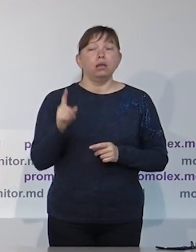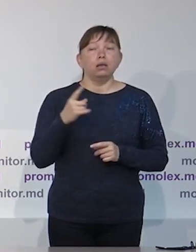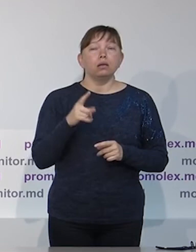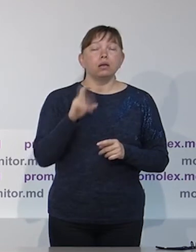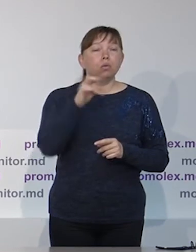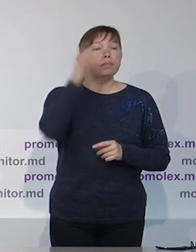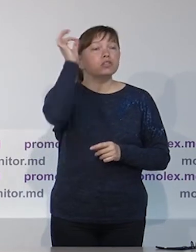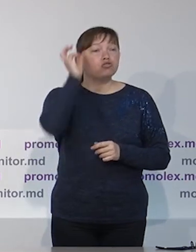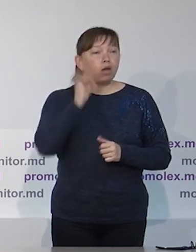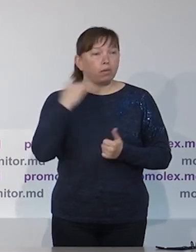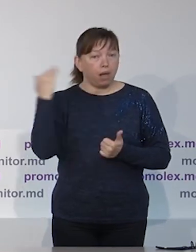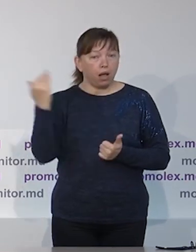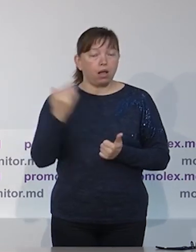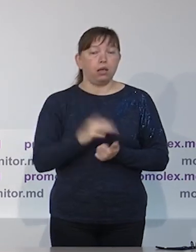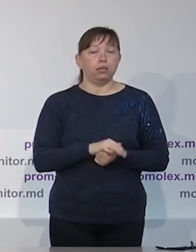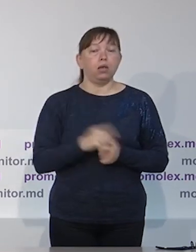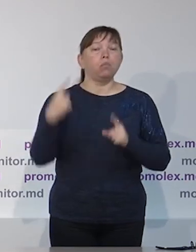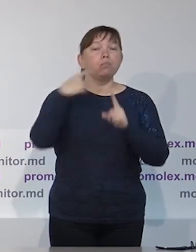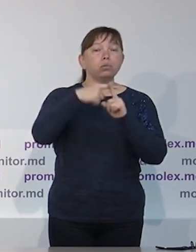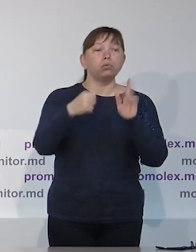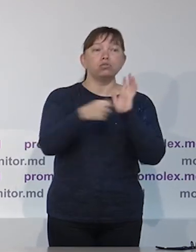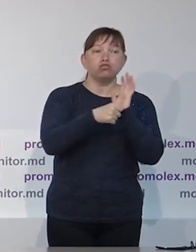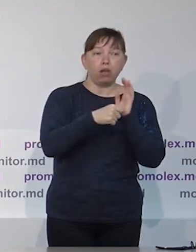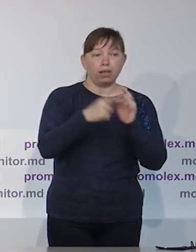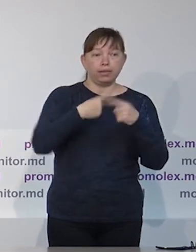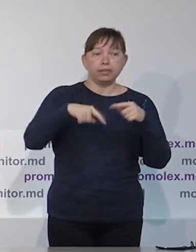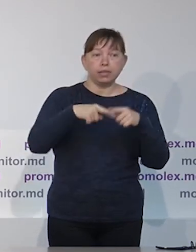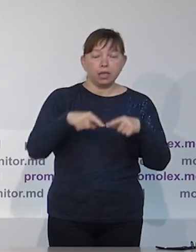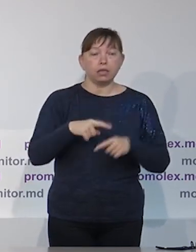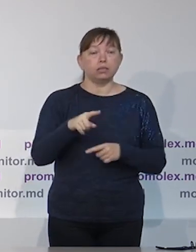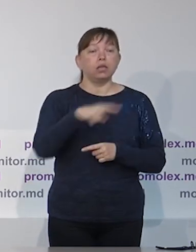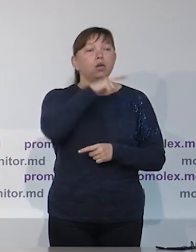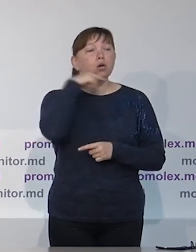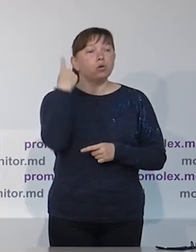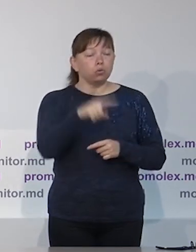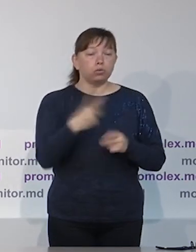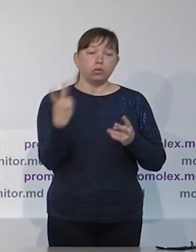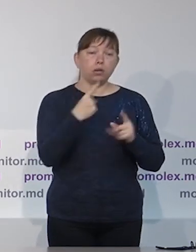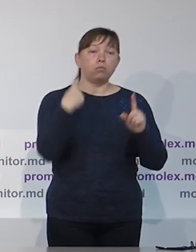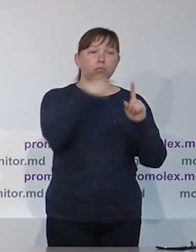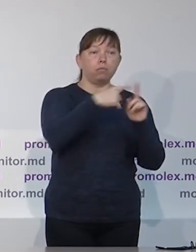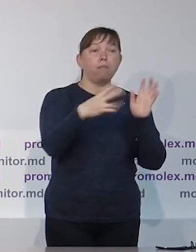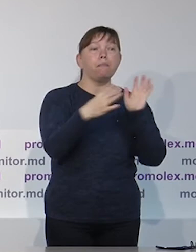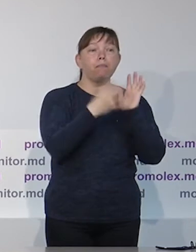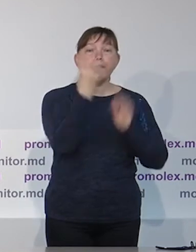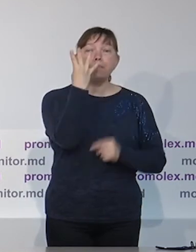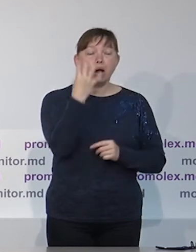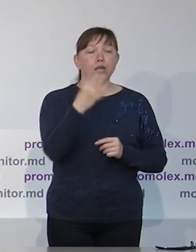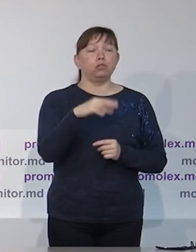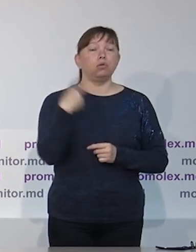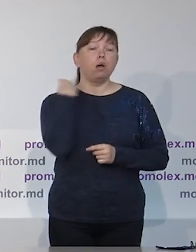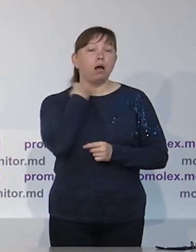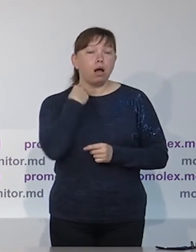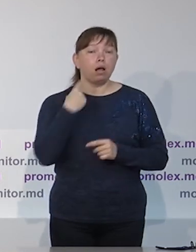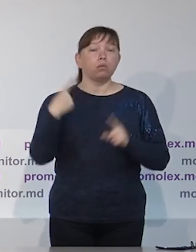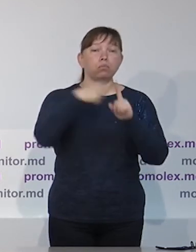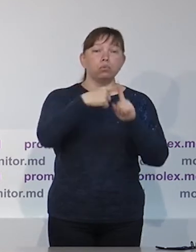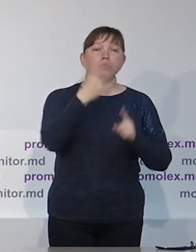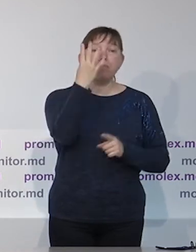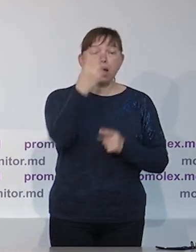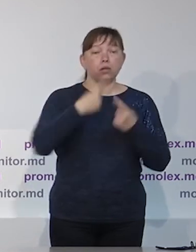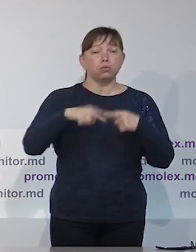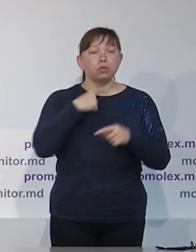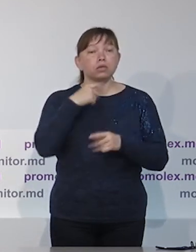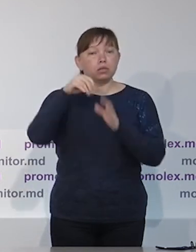внимание на необходимость увеличить количество участков, особенно в таких странах, как Германии, Германии на